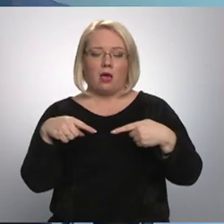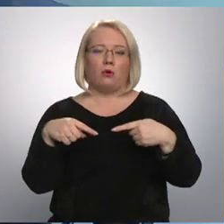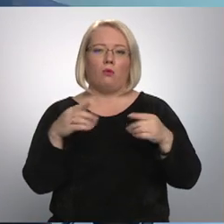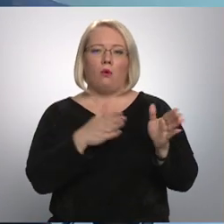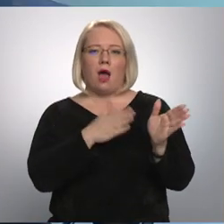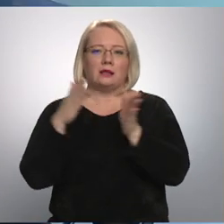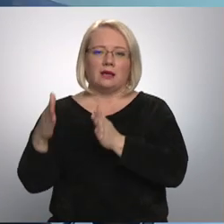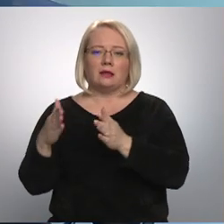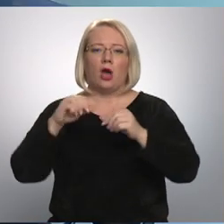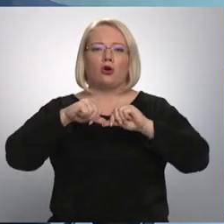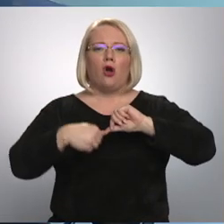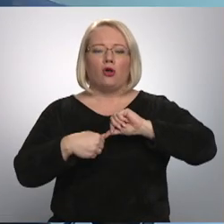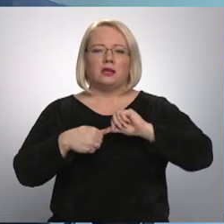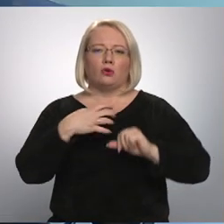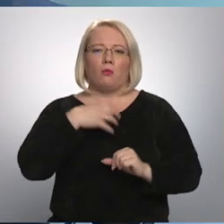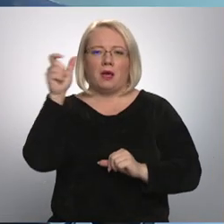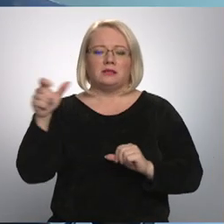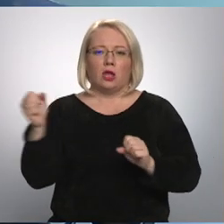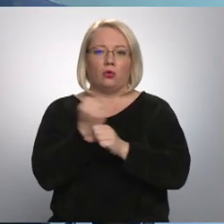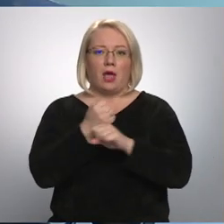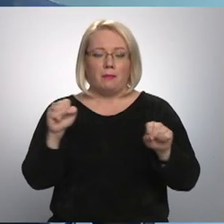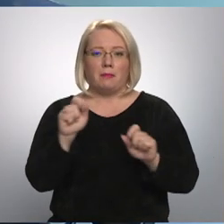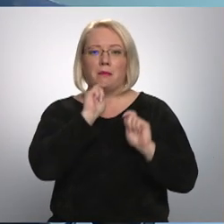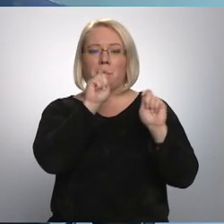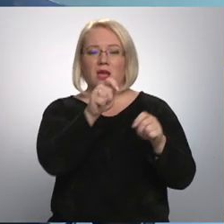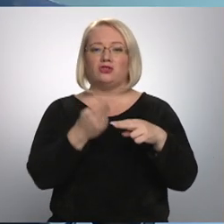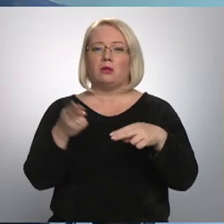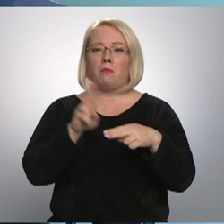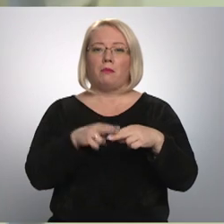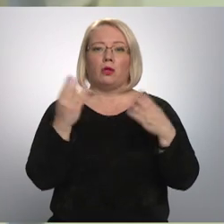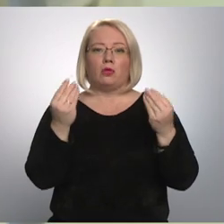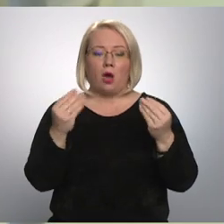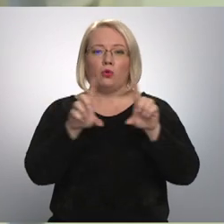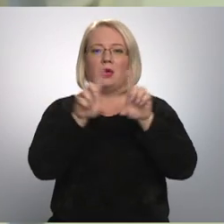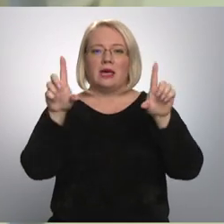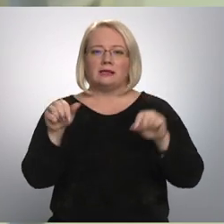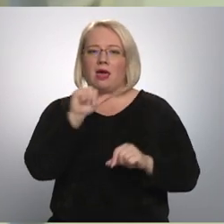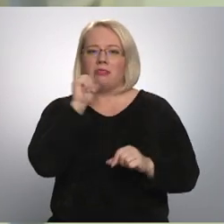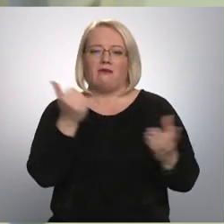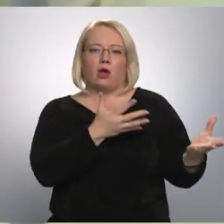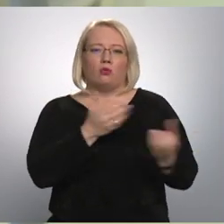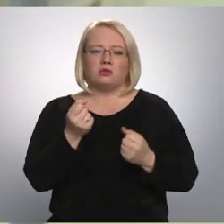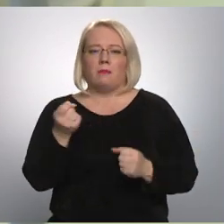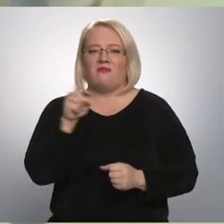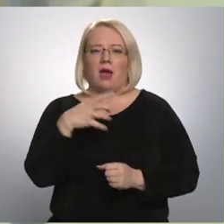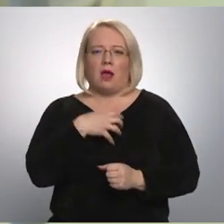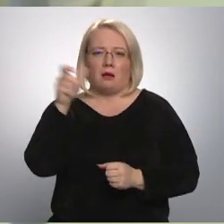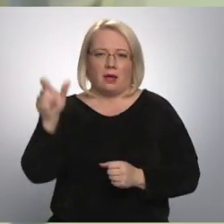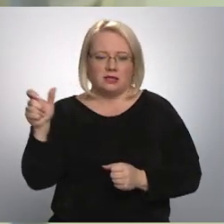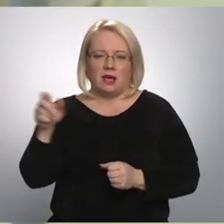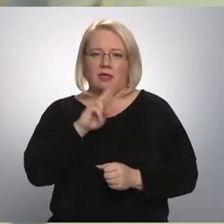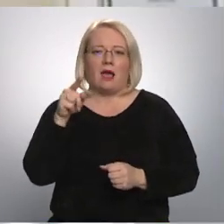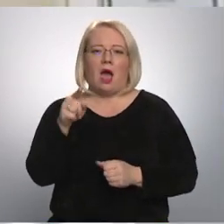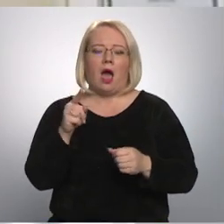hronisku pacientu rehabilitāciju. Kaut gan piešķirti papildus līdzekļi, iestāda nespēja uzņemt vairāk pacientu nekā ļautās